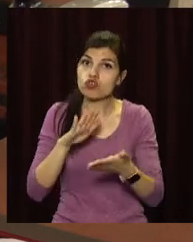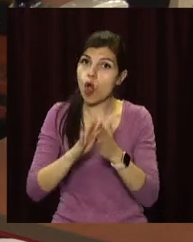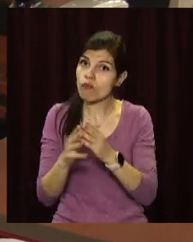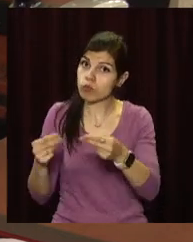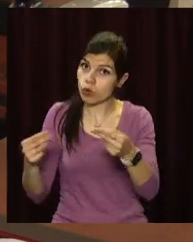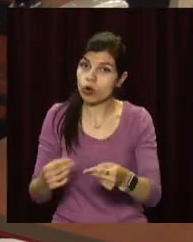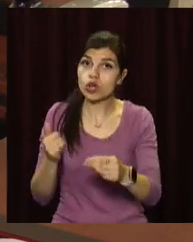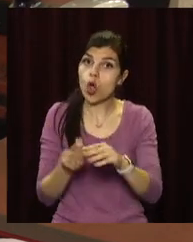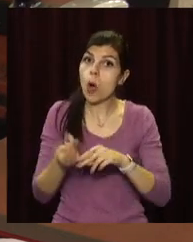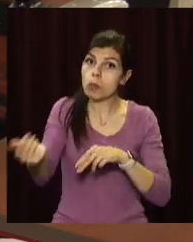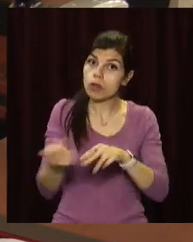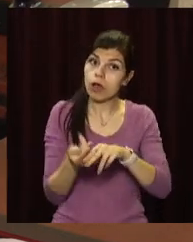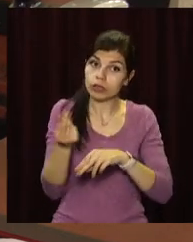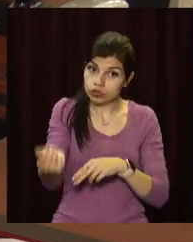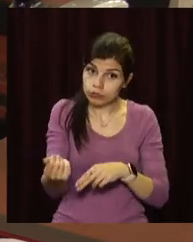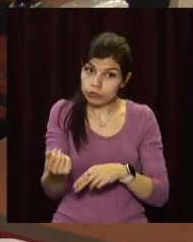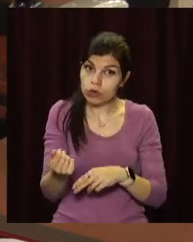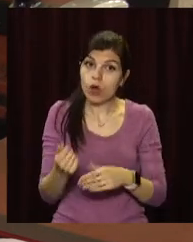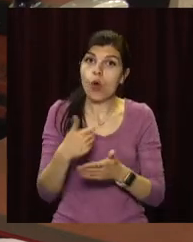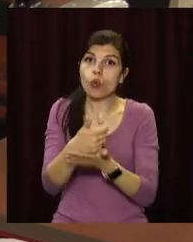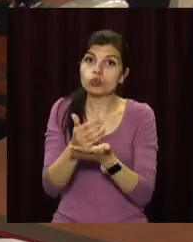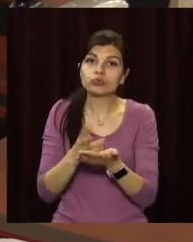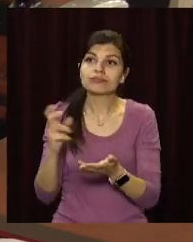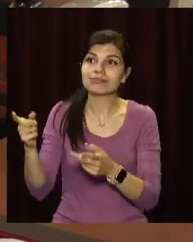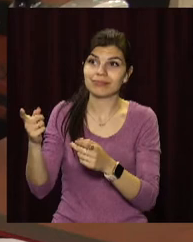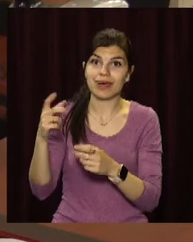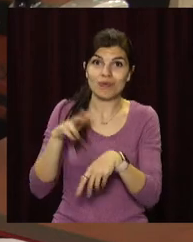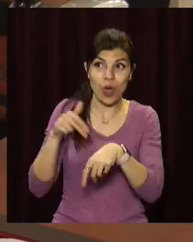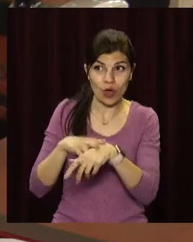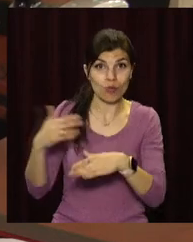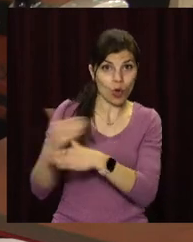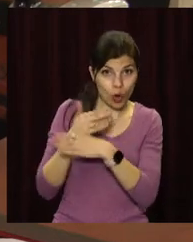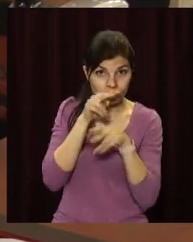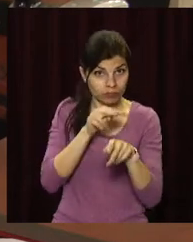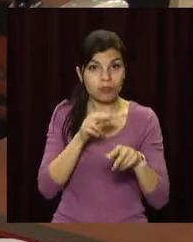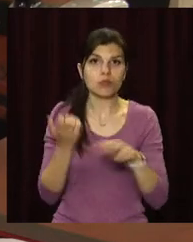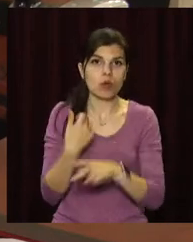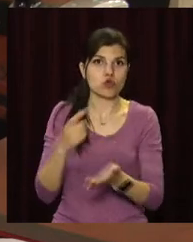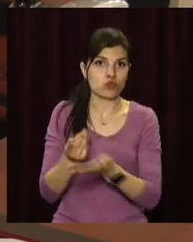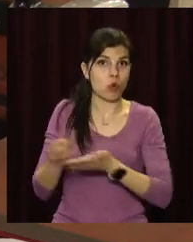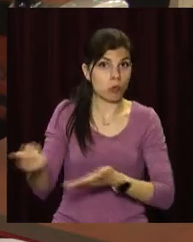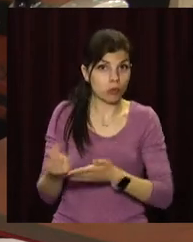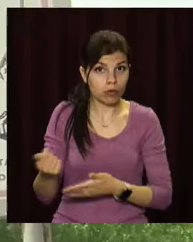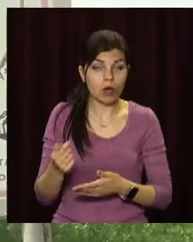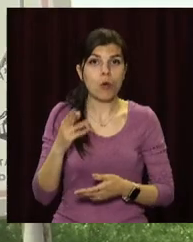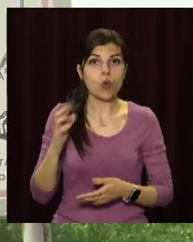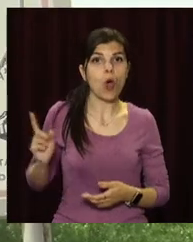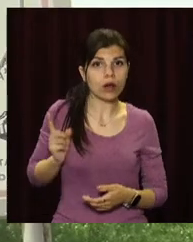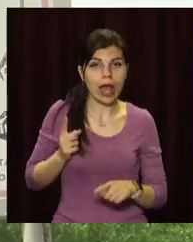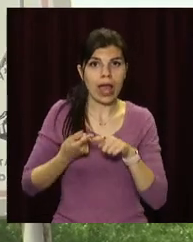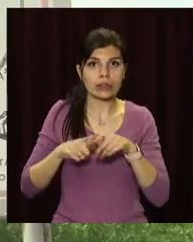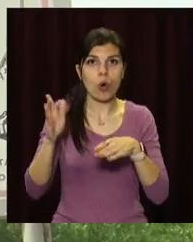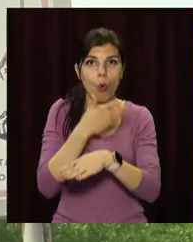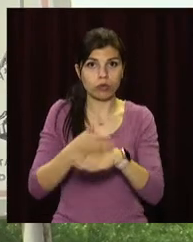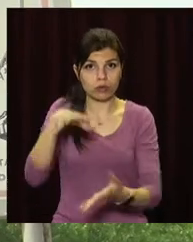услуги Національної поліції по охрані цього відділення. Однак 15